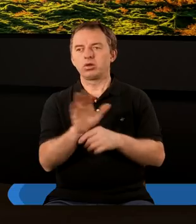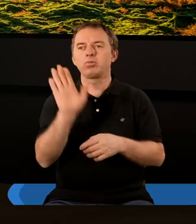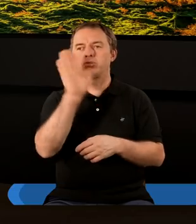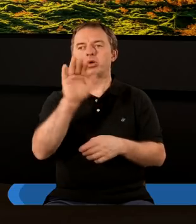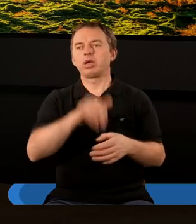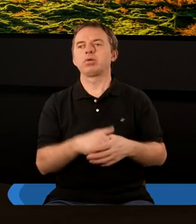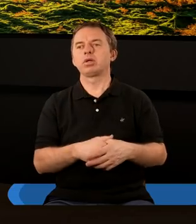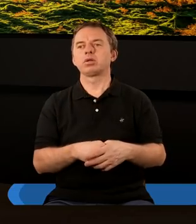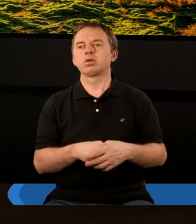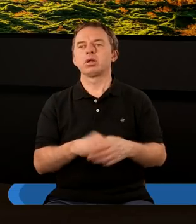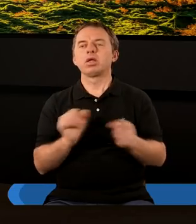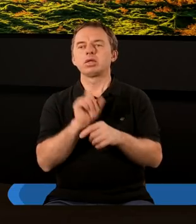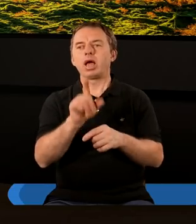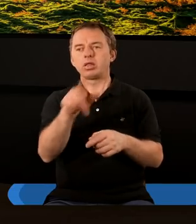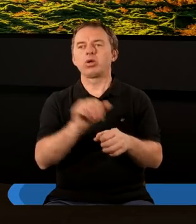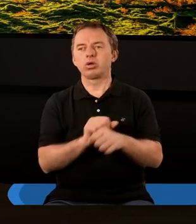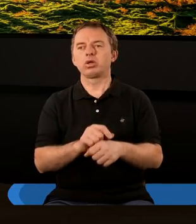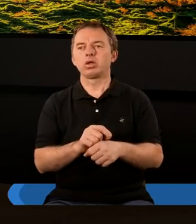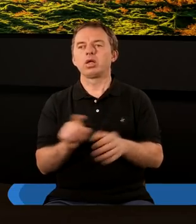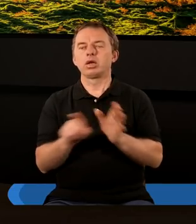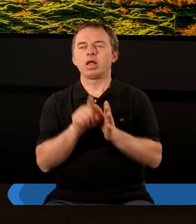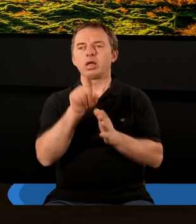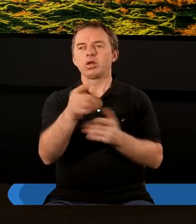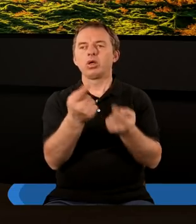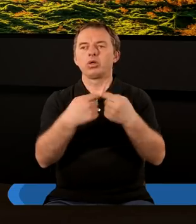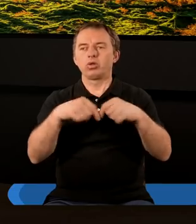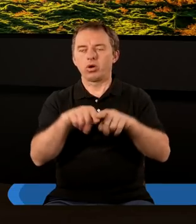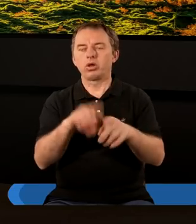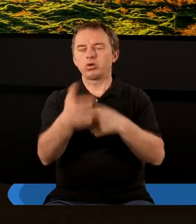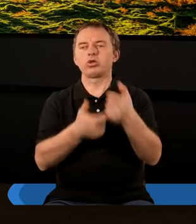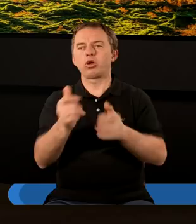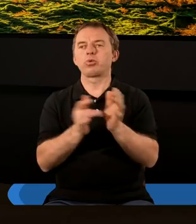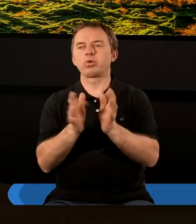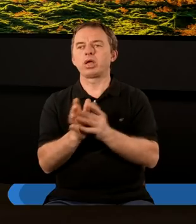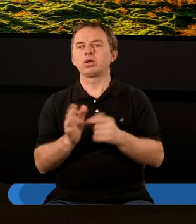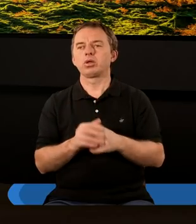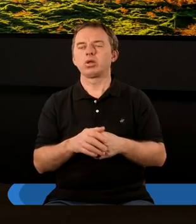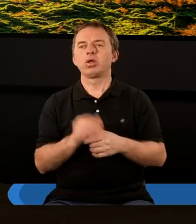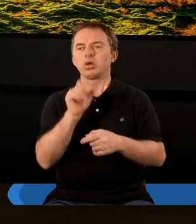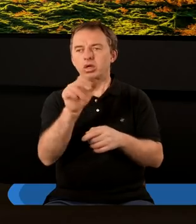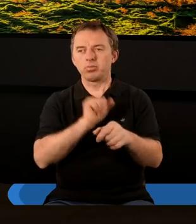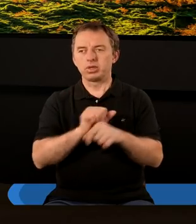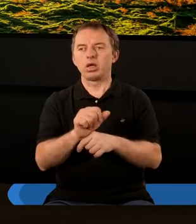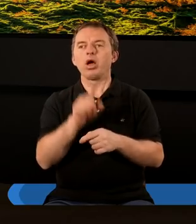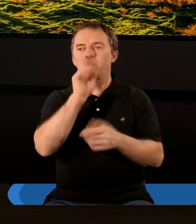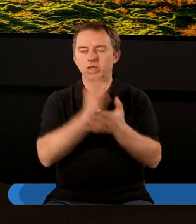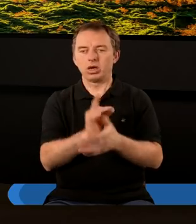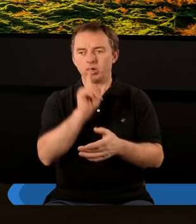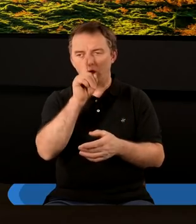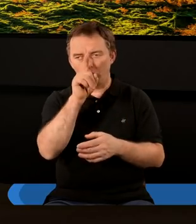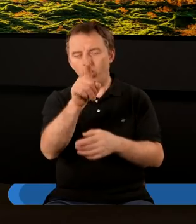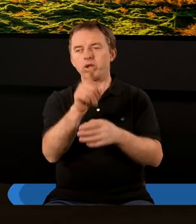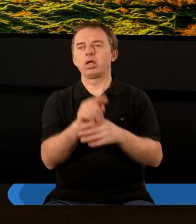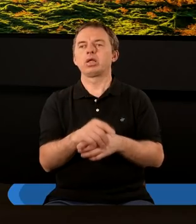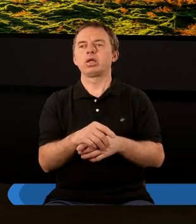Bogiem, ale dla to, dlatego właśnie dokładnie, co on zrobił i kim rzeczywiście on jest. Dlatego, że tylko on w